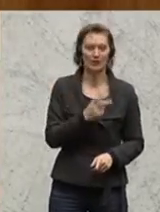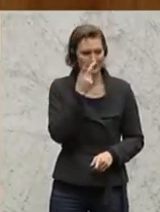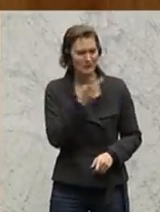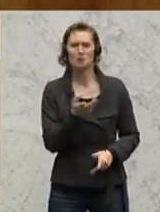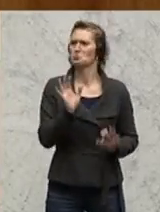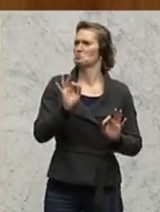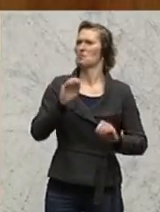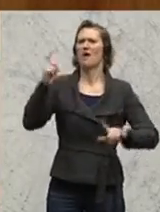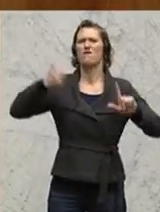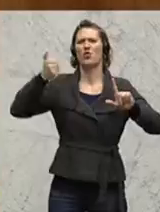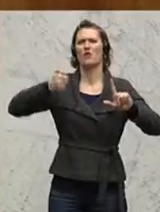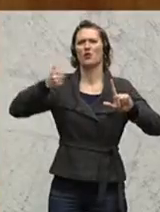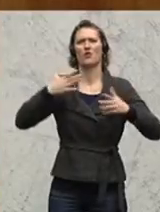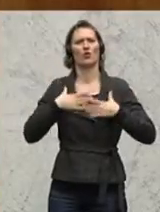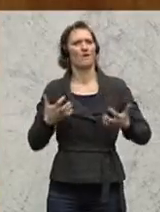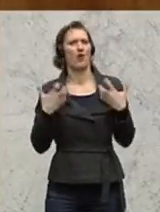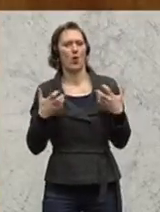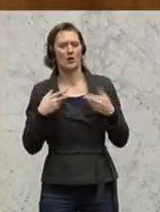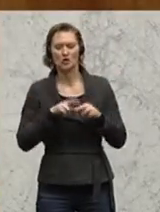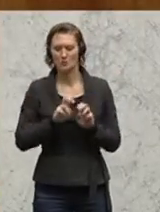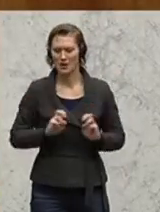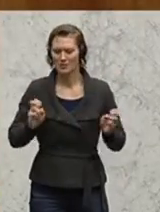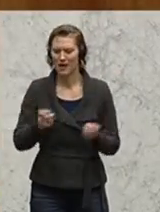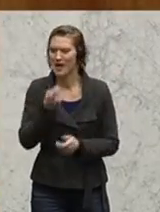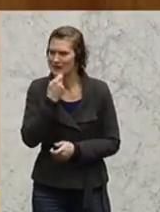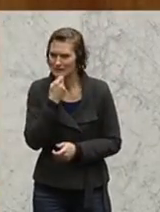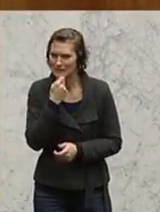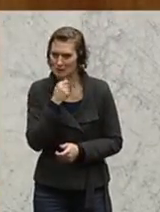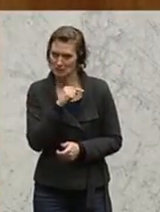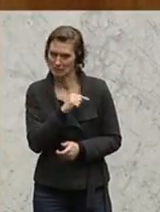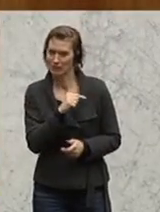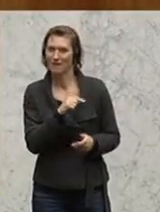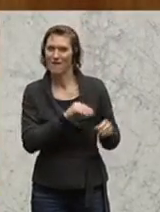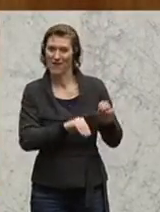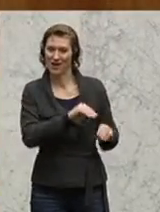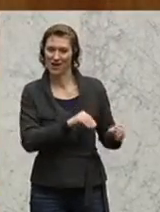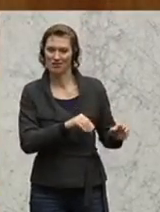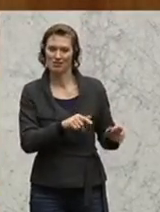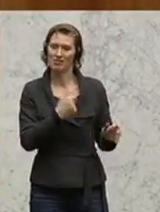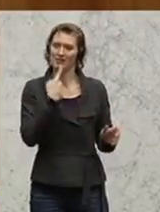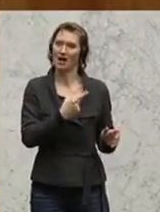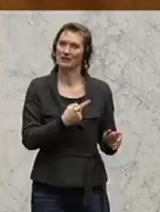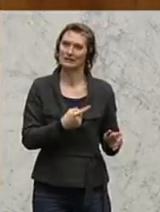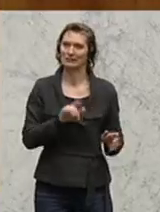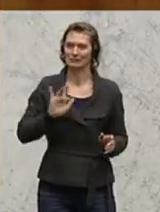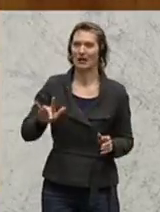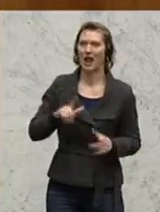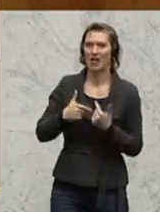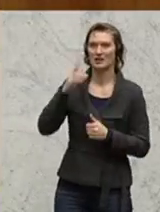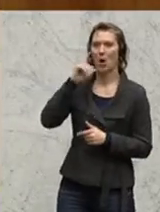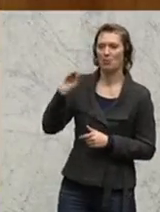sichtlich das Blitzlichtgewitter. Und später beim Essen sagte ein Vertreter dieses gemeinnützigen Vereines zum